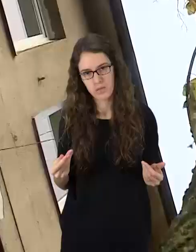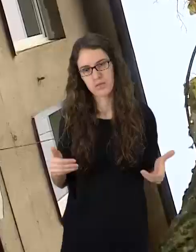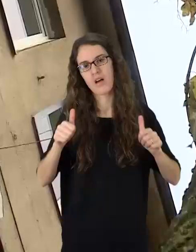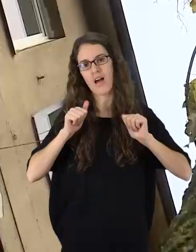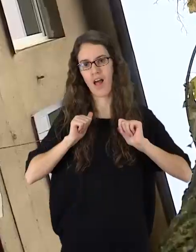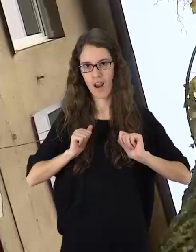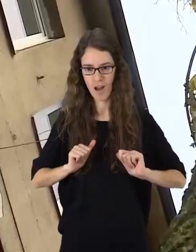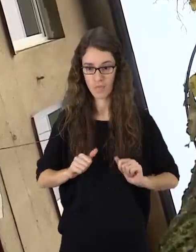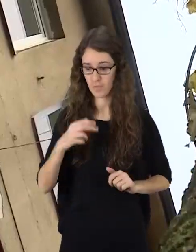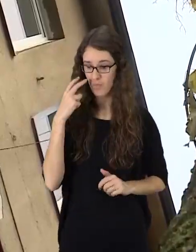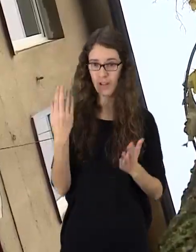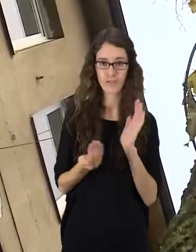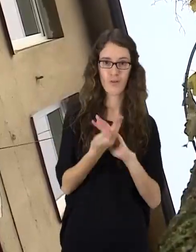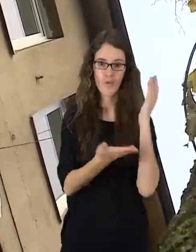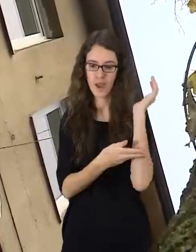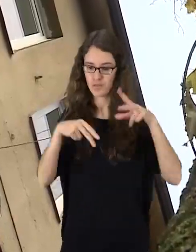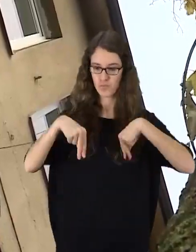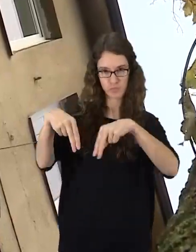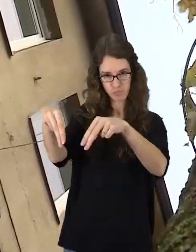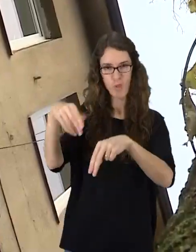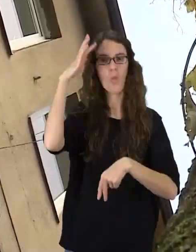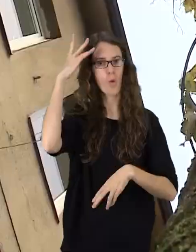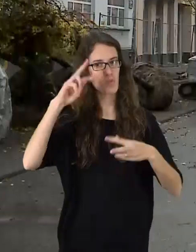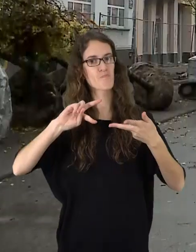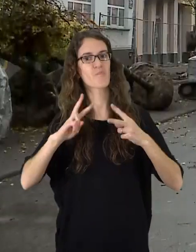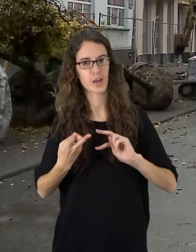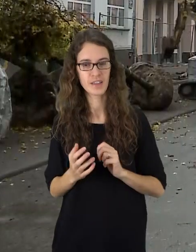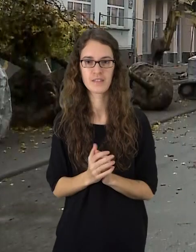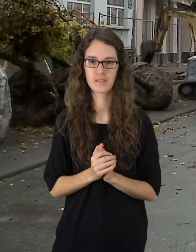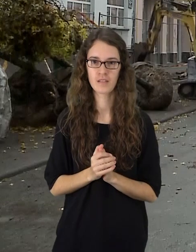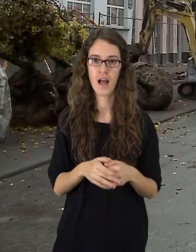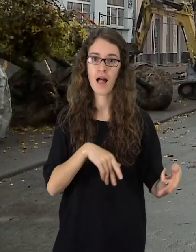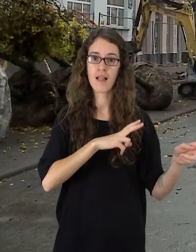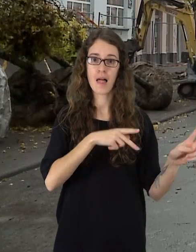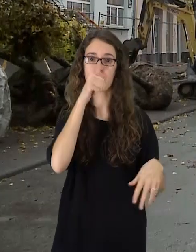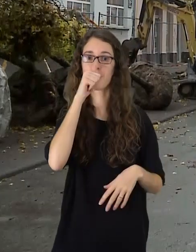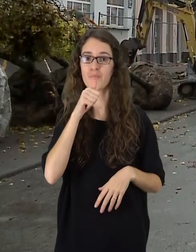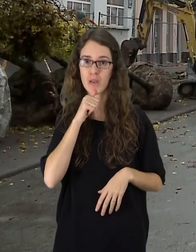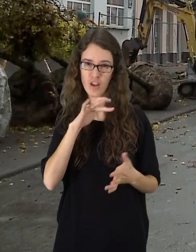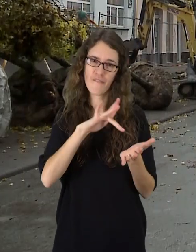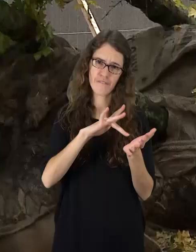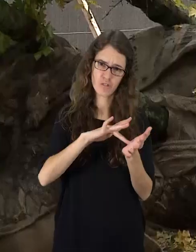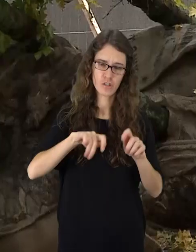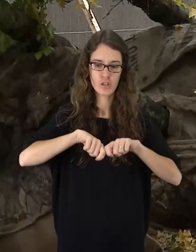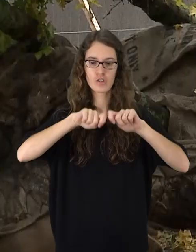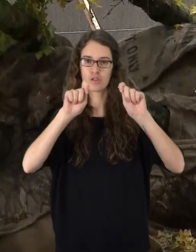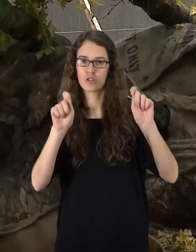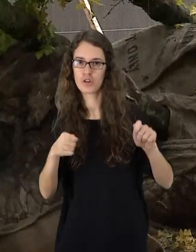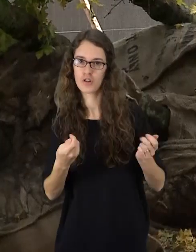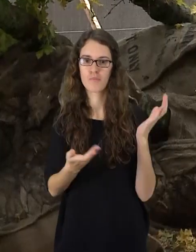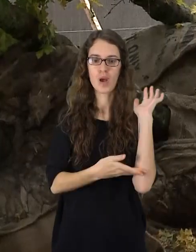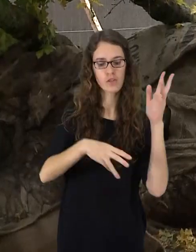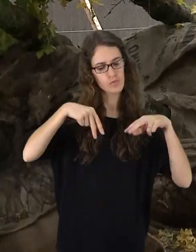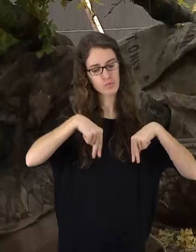o žmonės išvydė naują rezultatą pamažu keičia nuomonę. Štai lapkručio mėnesio vidurį medelį pradėti sodinti vasarą 16